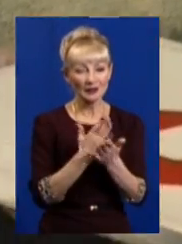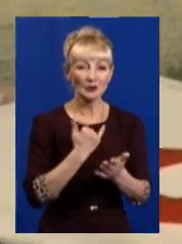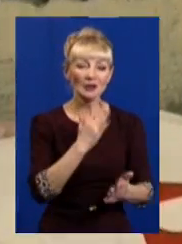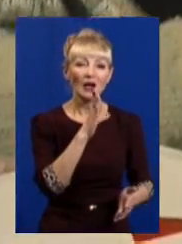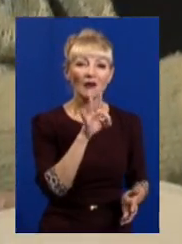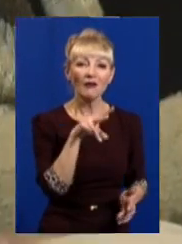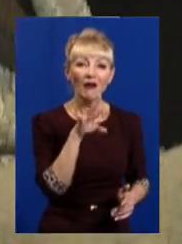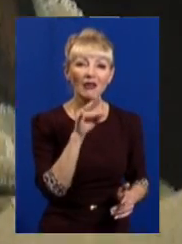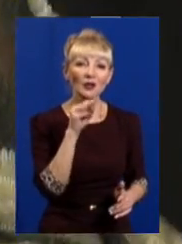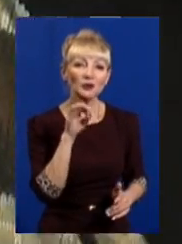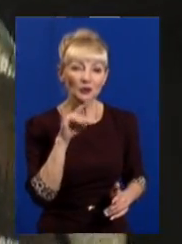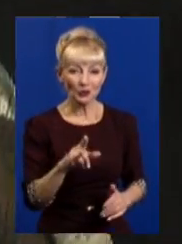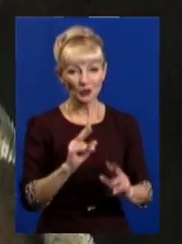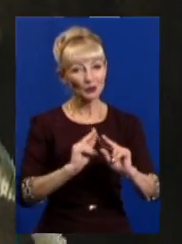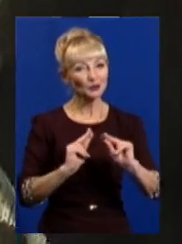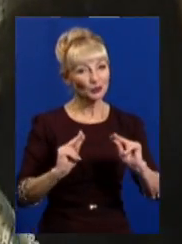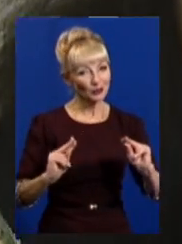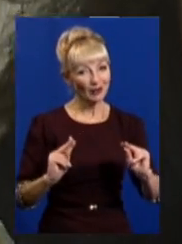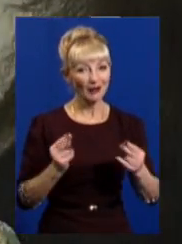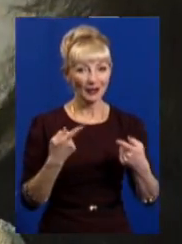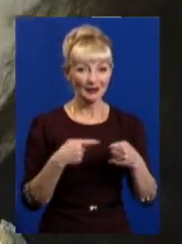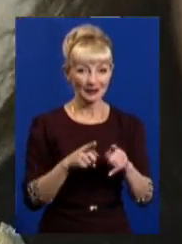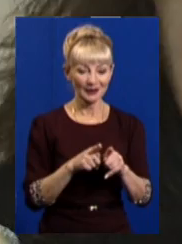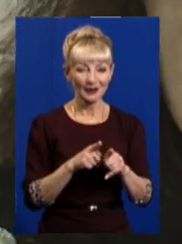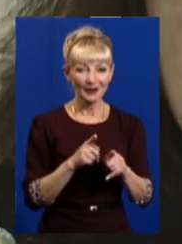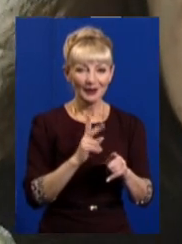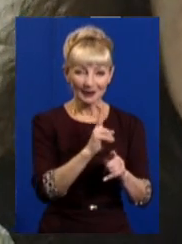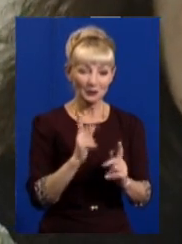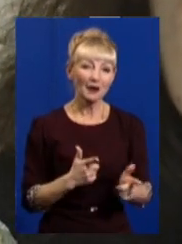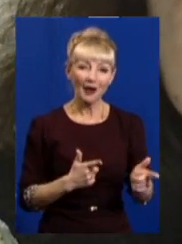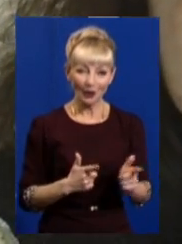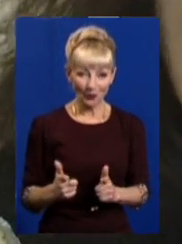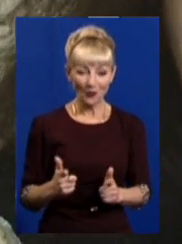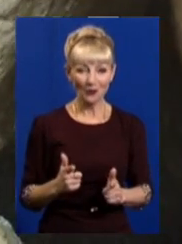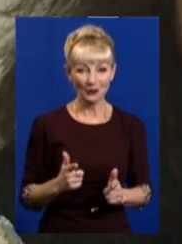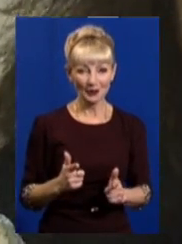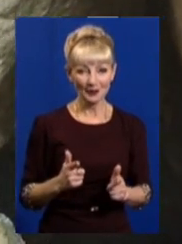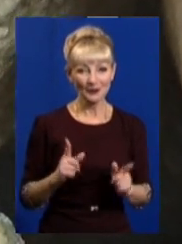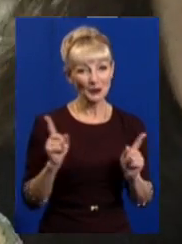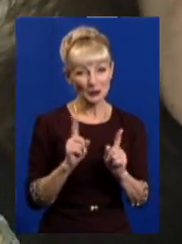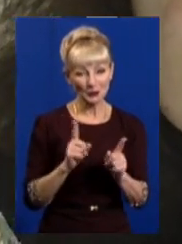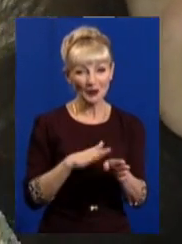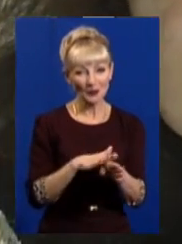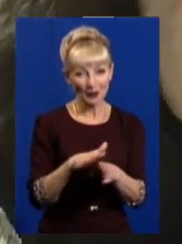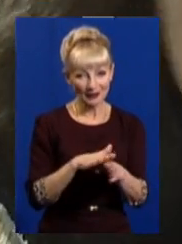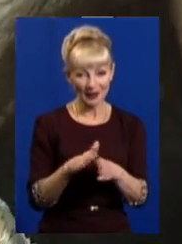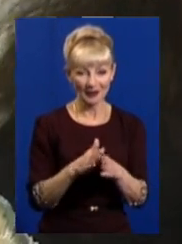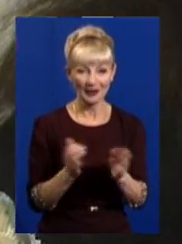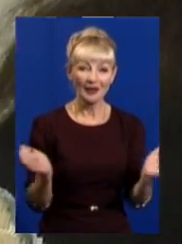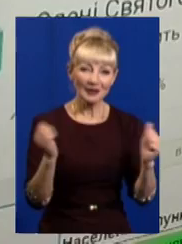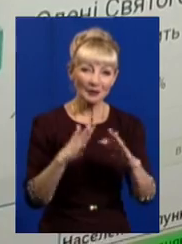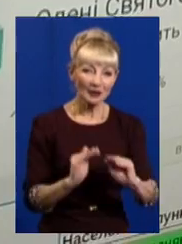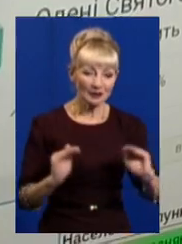якісь вчителі, такі агенти змін, які готові щось робити, збирати дітей,